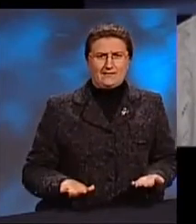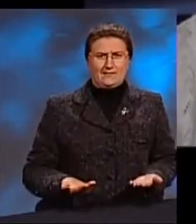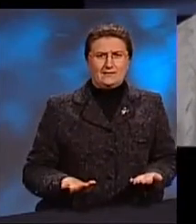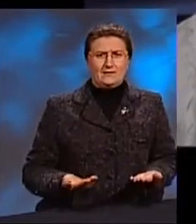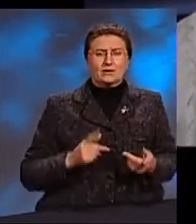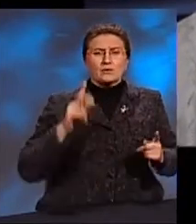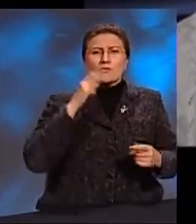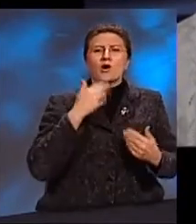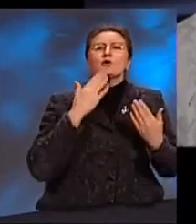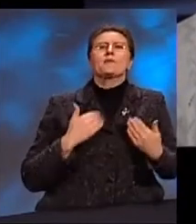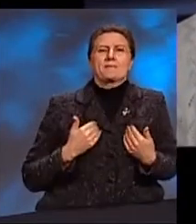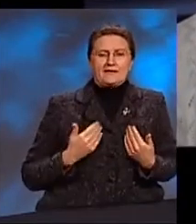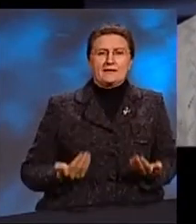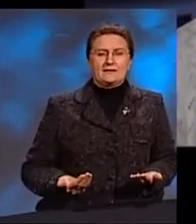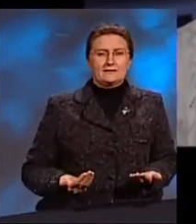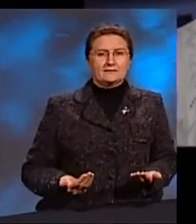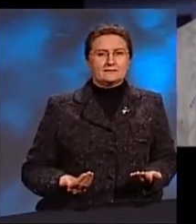Что Бог любит меня?